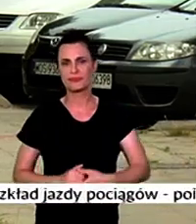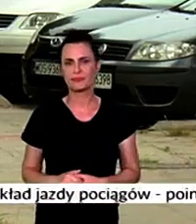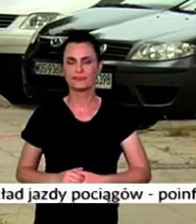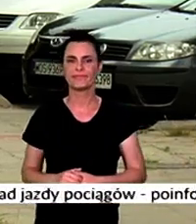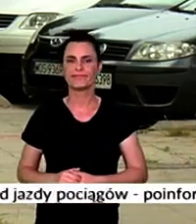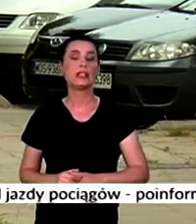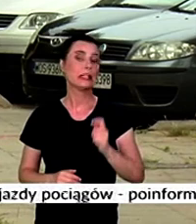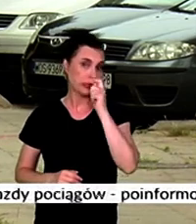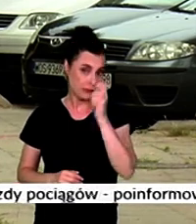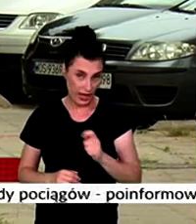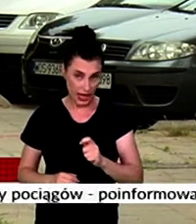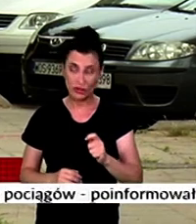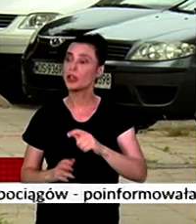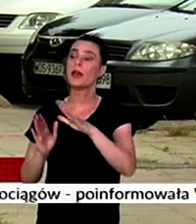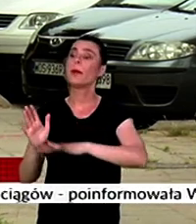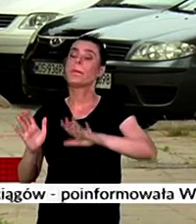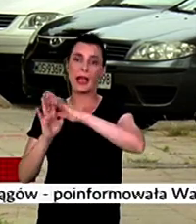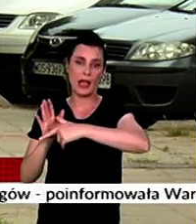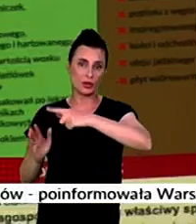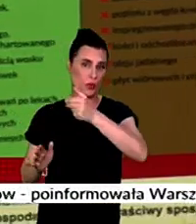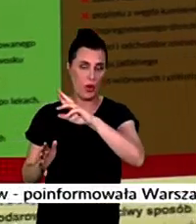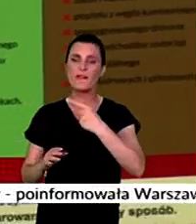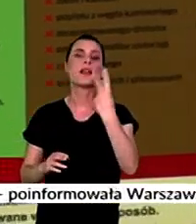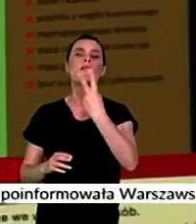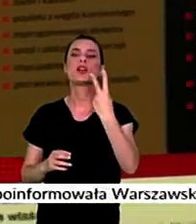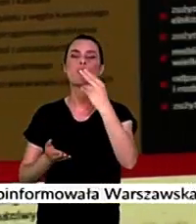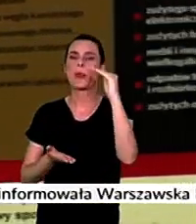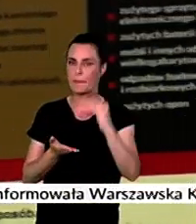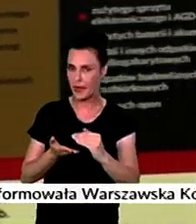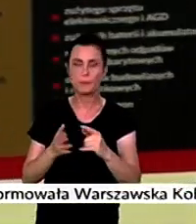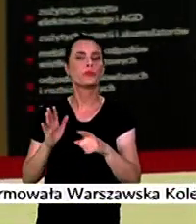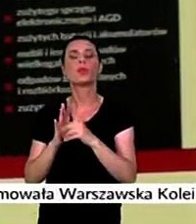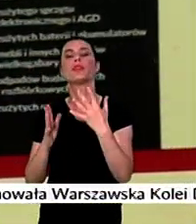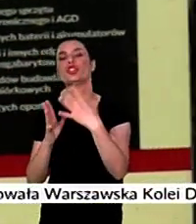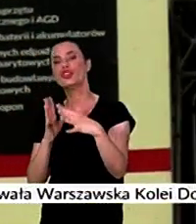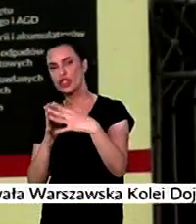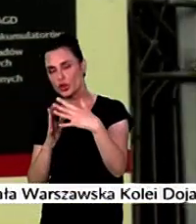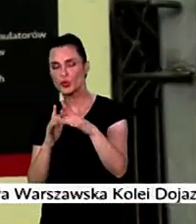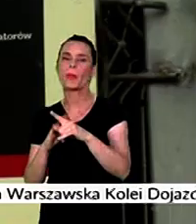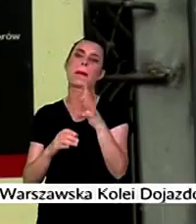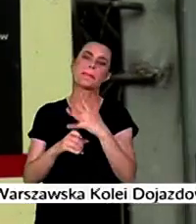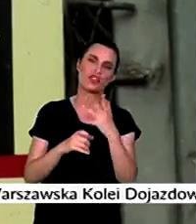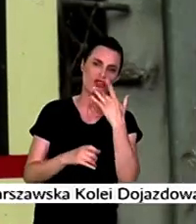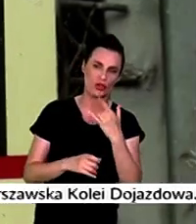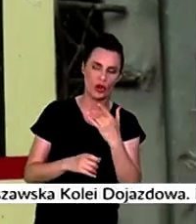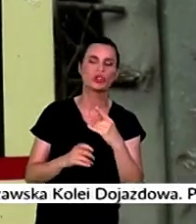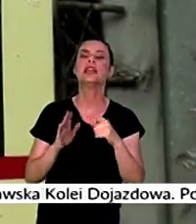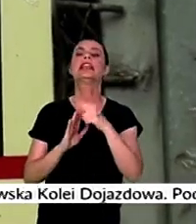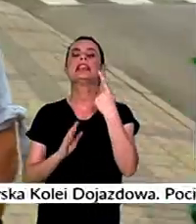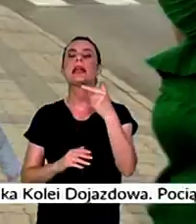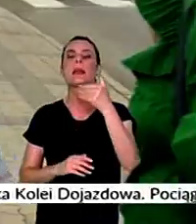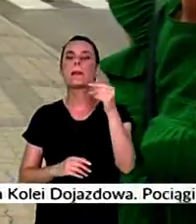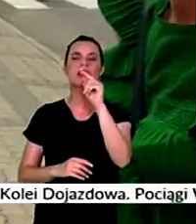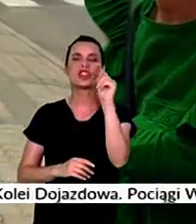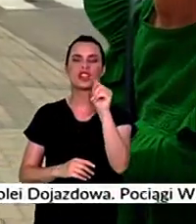Za śmieci mieszkańcy Mławy zapłacą o dwa złotych mniej. Nowa stawka to 10,50 za każdy metr sześcienny zużytej